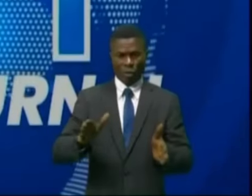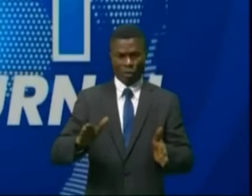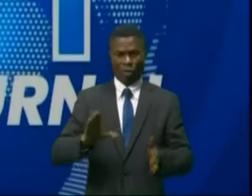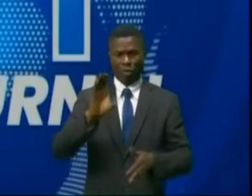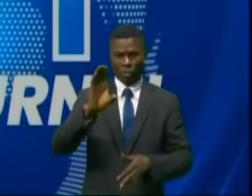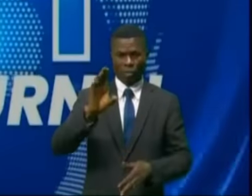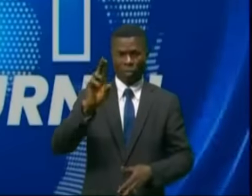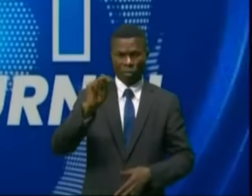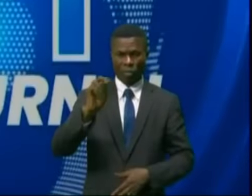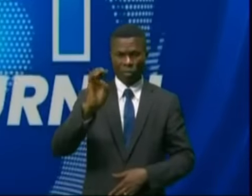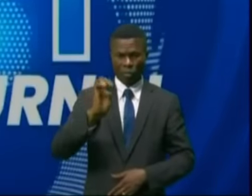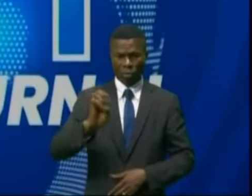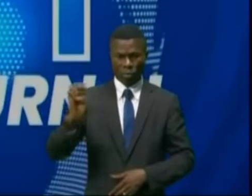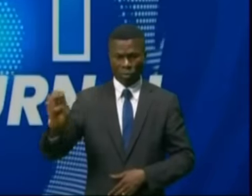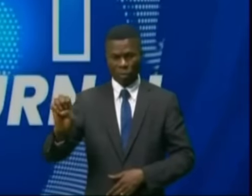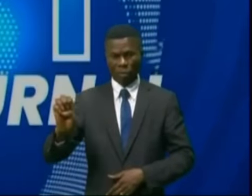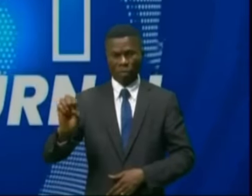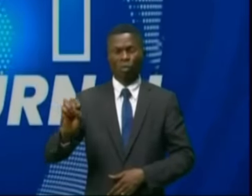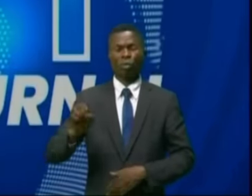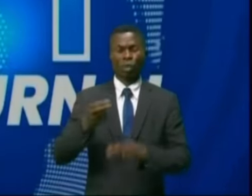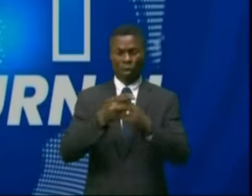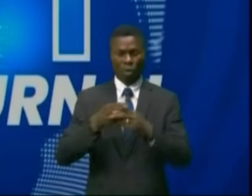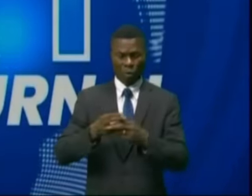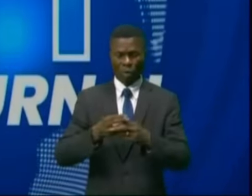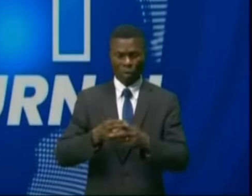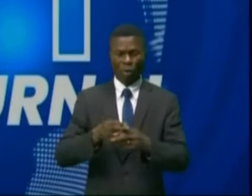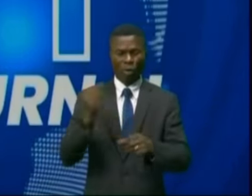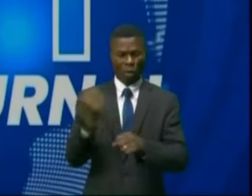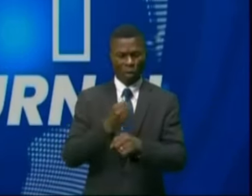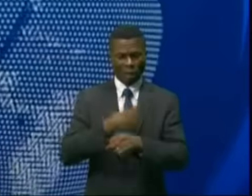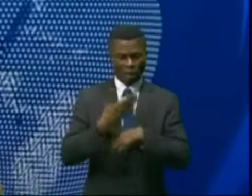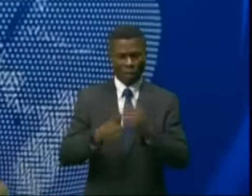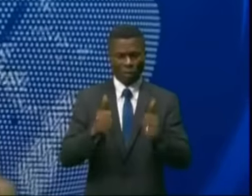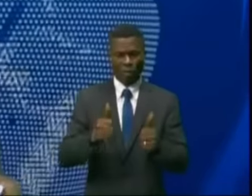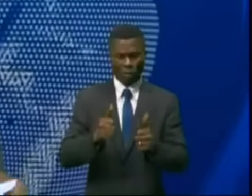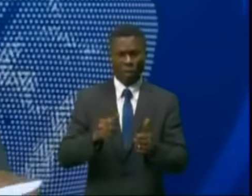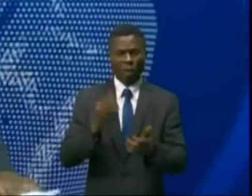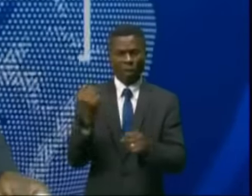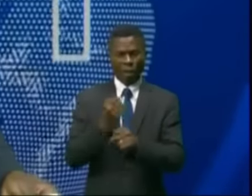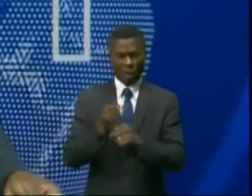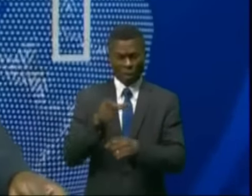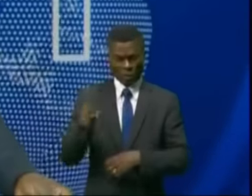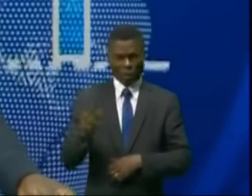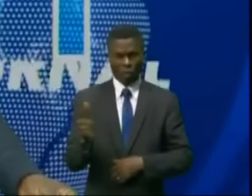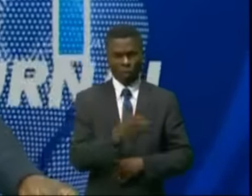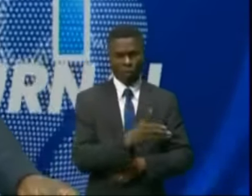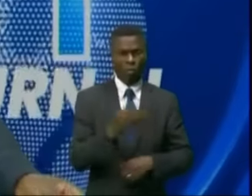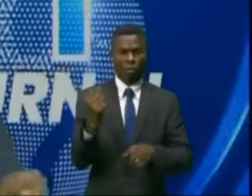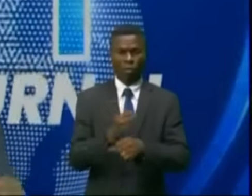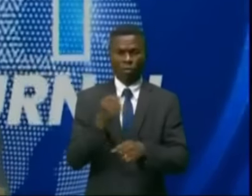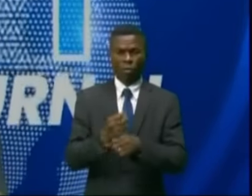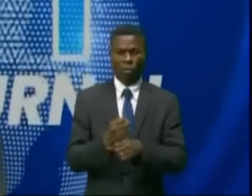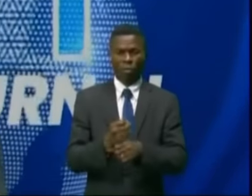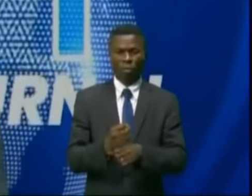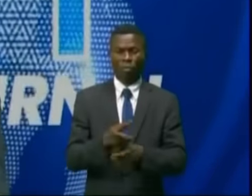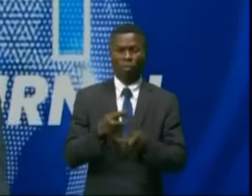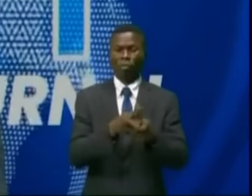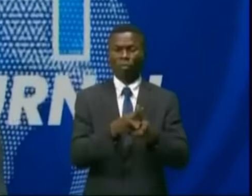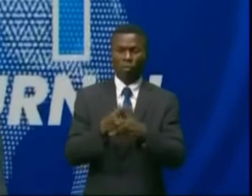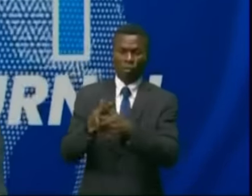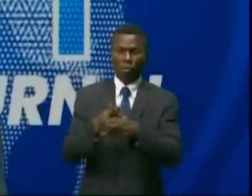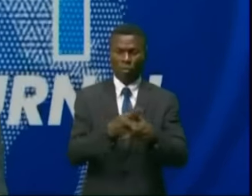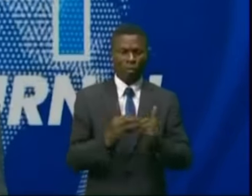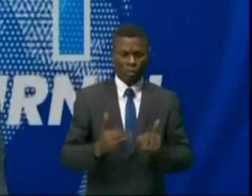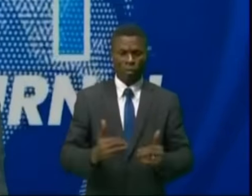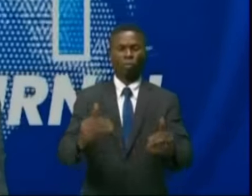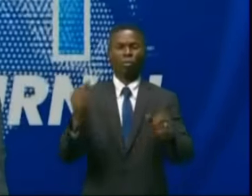responsables des centres de gestion de la Senses de veiller au bon déroulement de la dite opération. L'opération Panthère, elle, continue